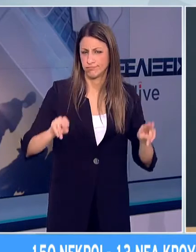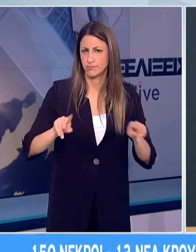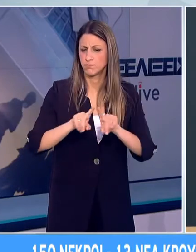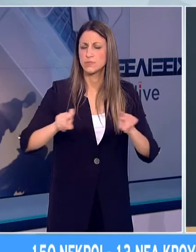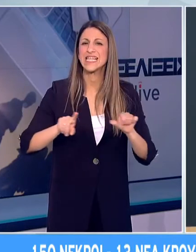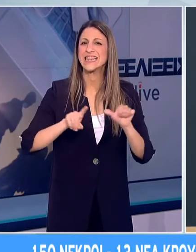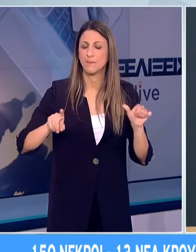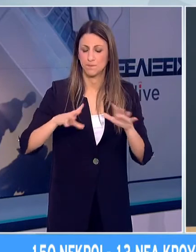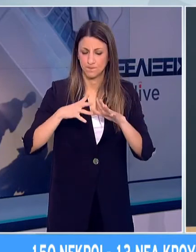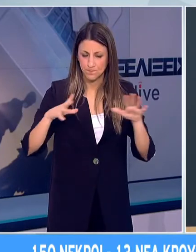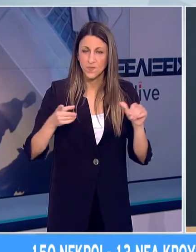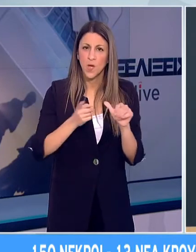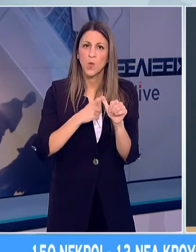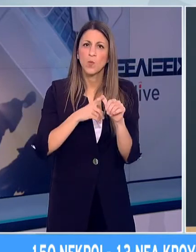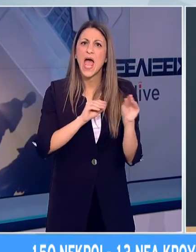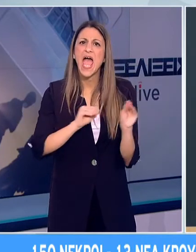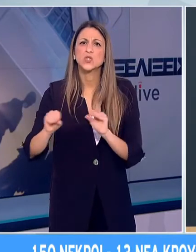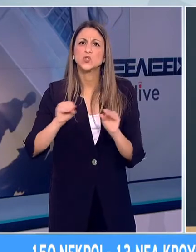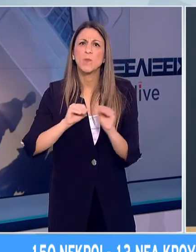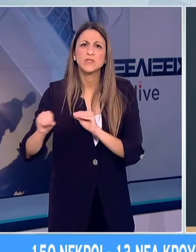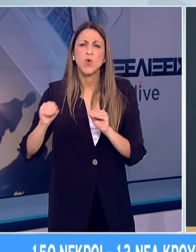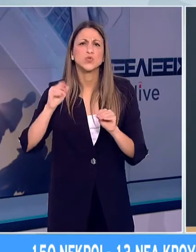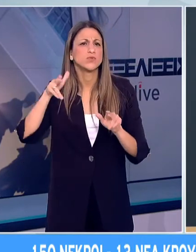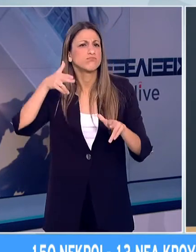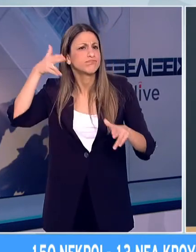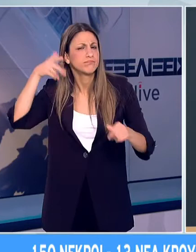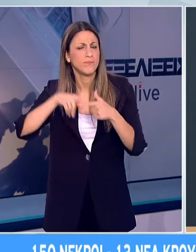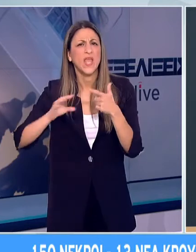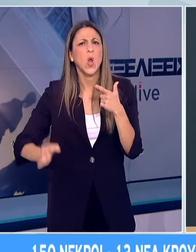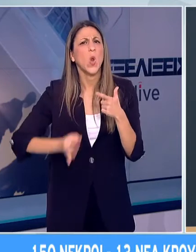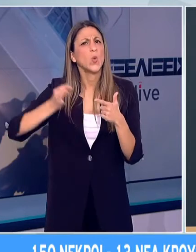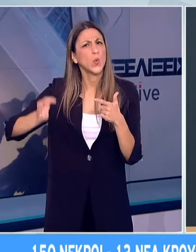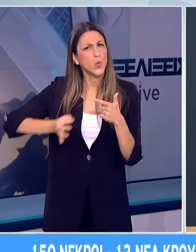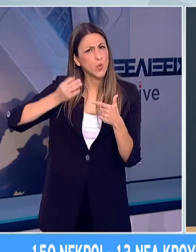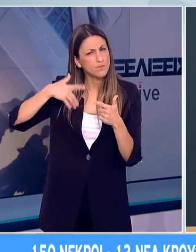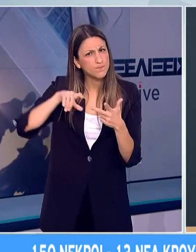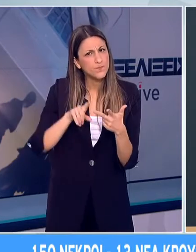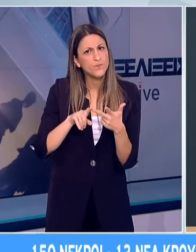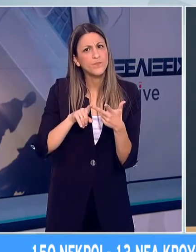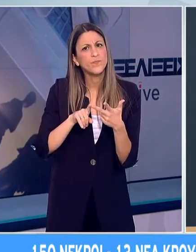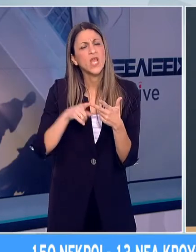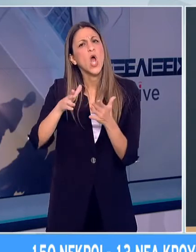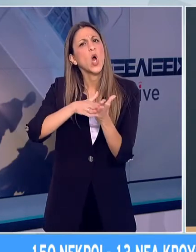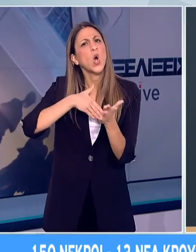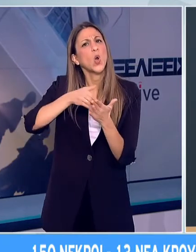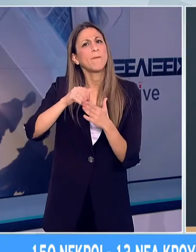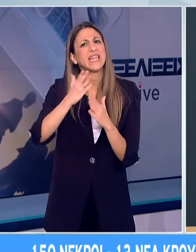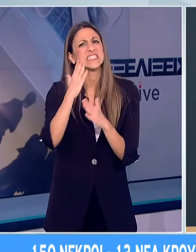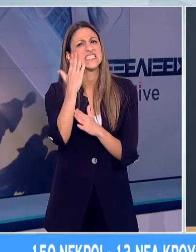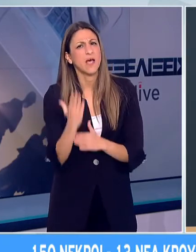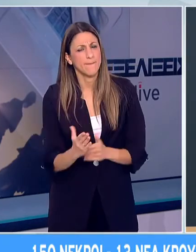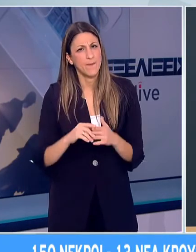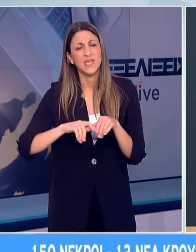αντικείμενα. Εξοπλισμού ήχου και εικόνας, κλωστοϊφαντηρικών προϊόντων, σιδηρικών χρωμάτων και τζαμιών,